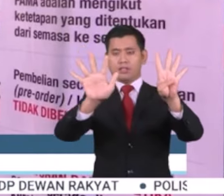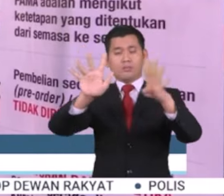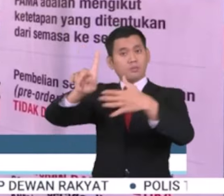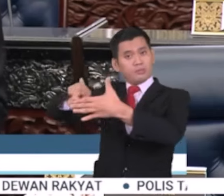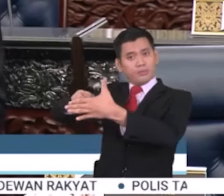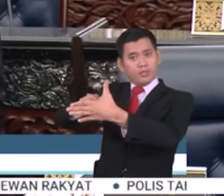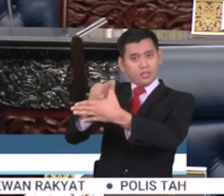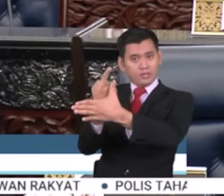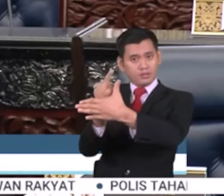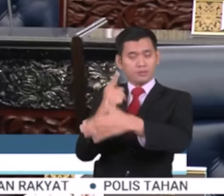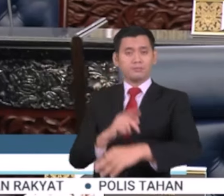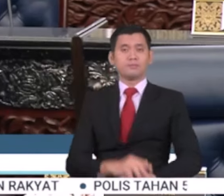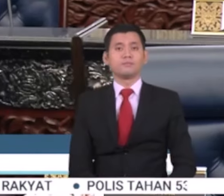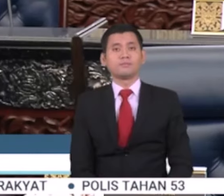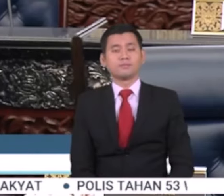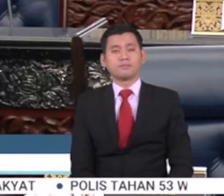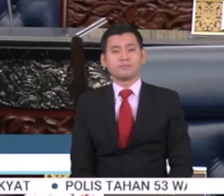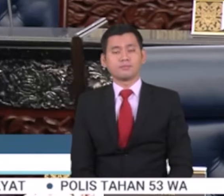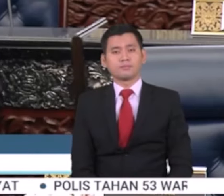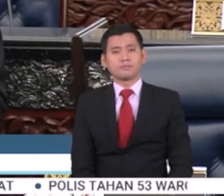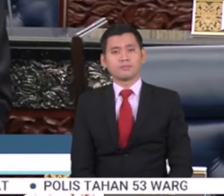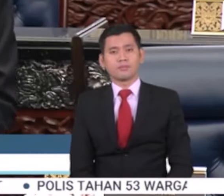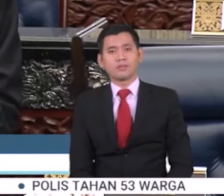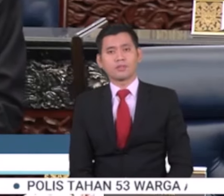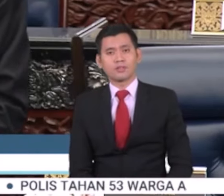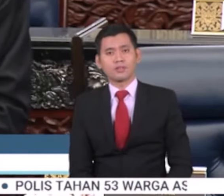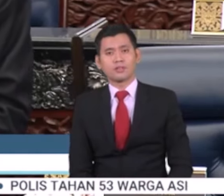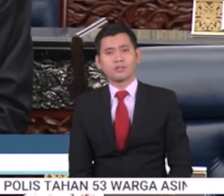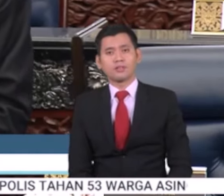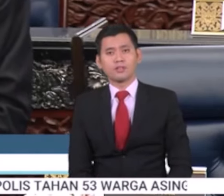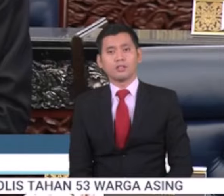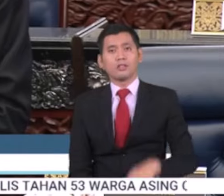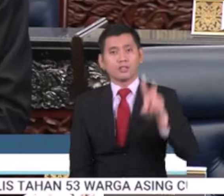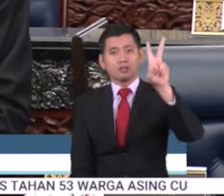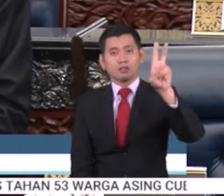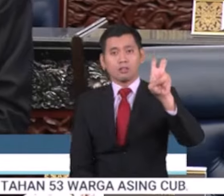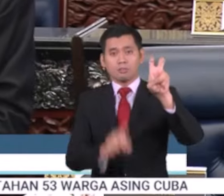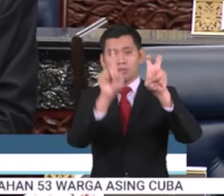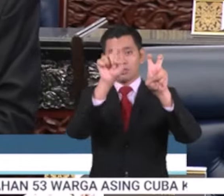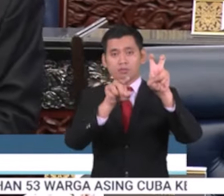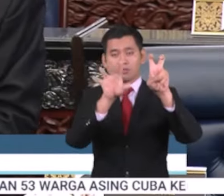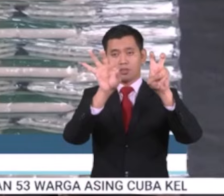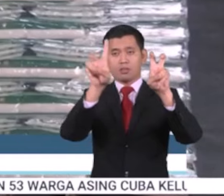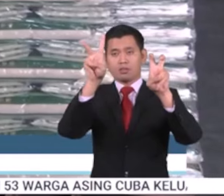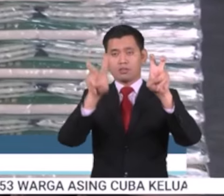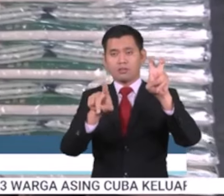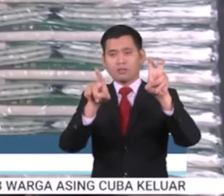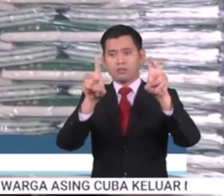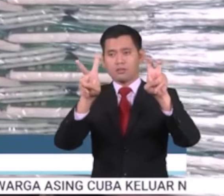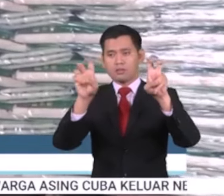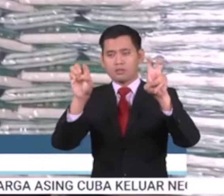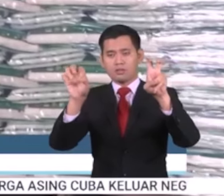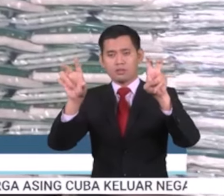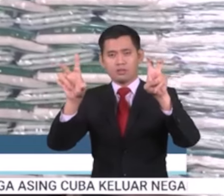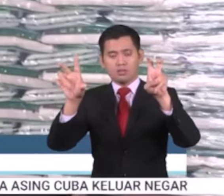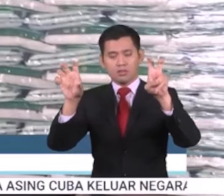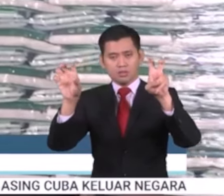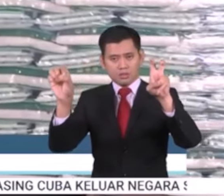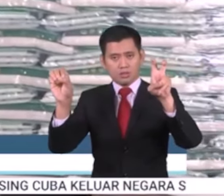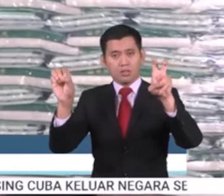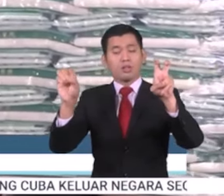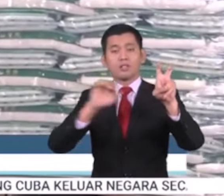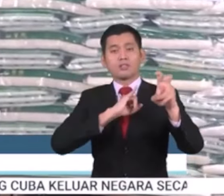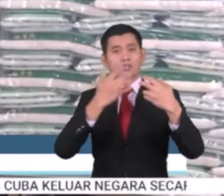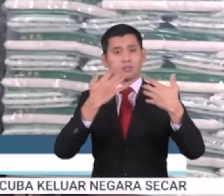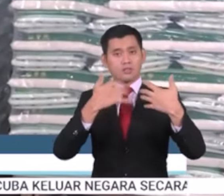KPKM. Pada 20 September 2023, saya telah lancarkan program